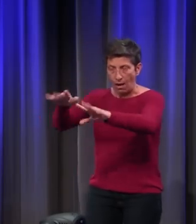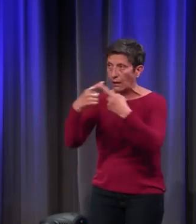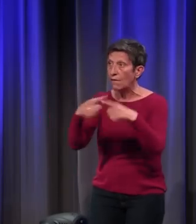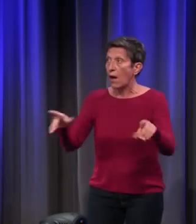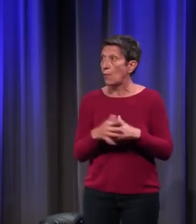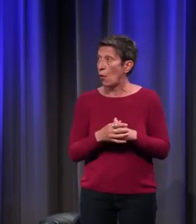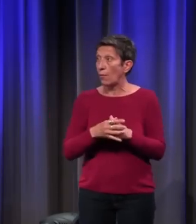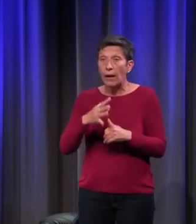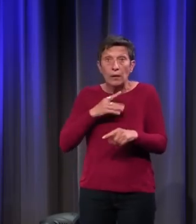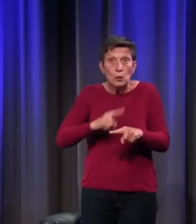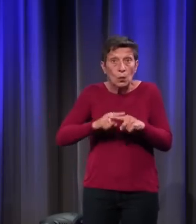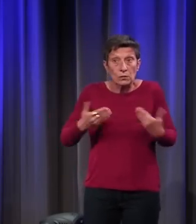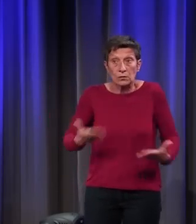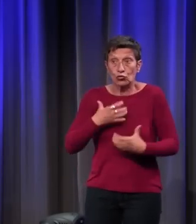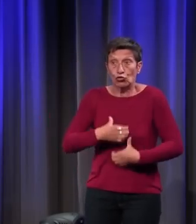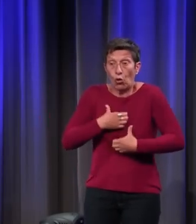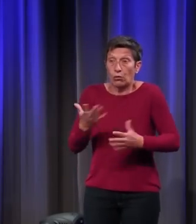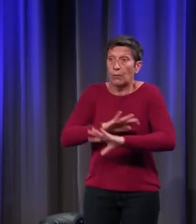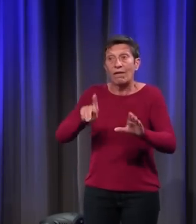'hui, encore que...